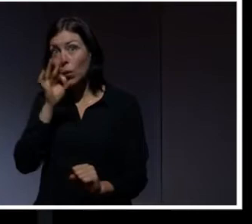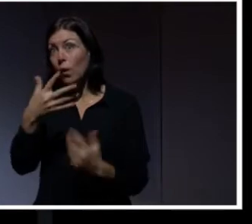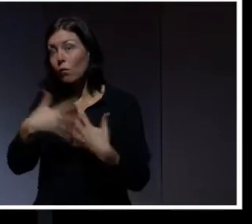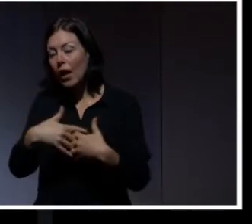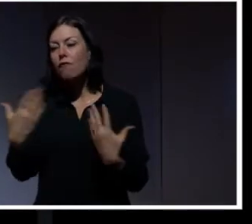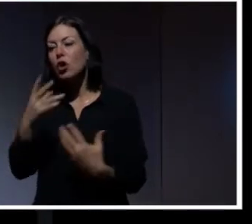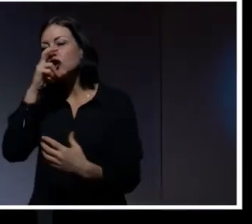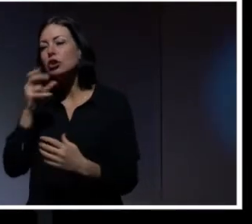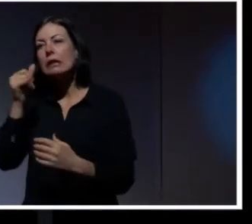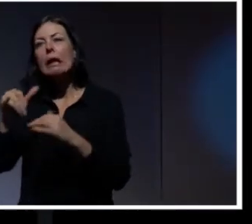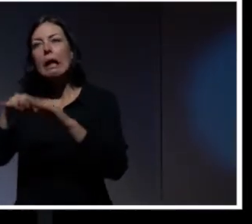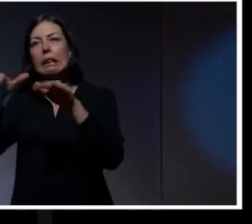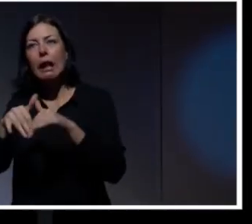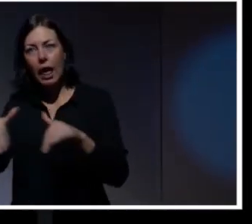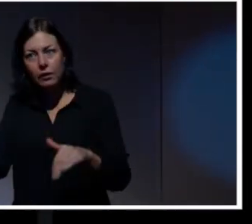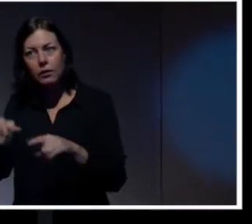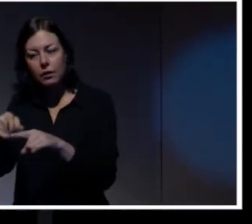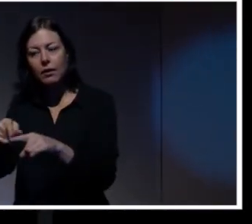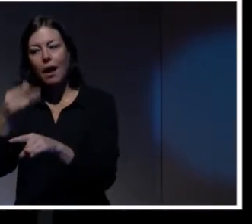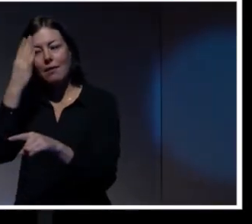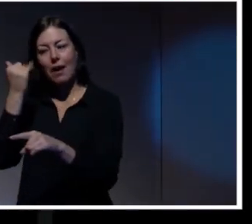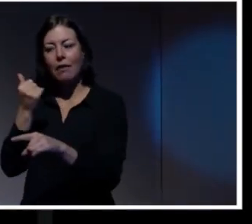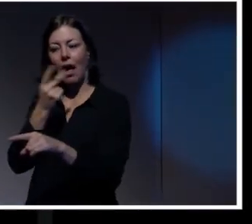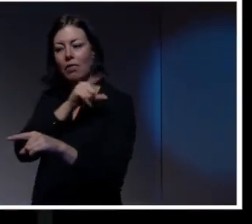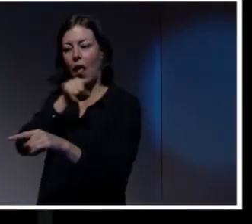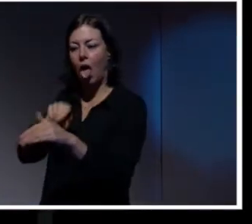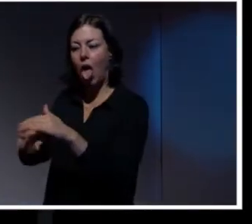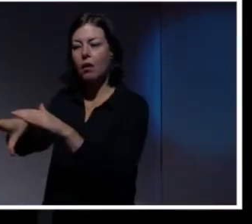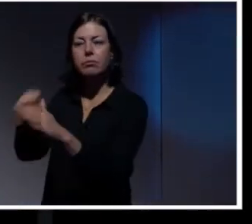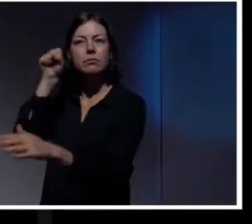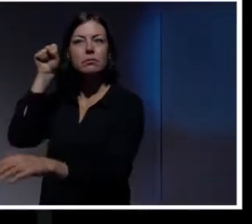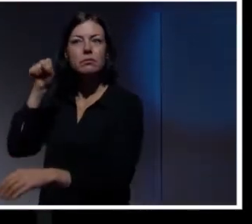syns på nätet, det kan man också komma åt på nätet.